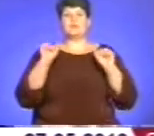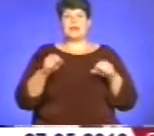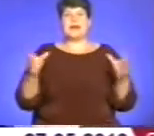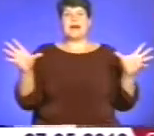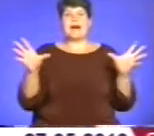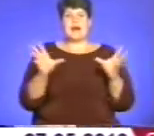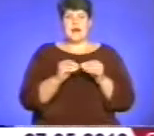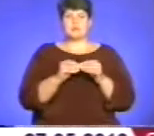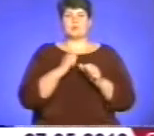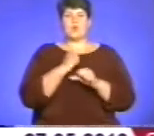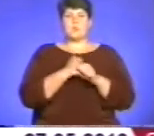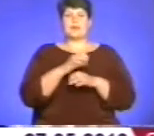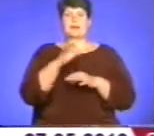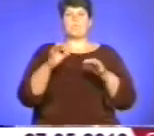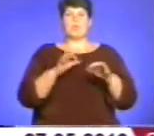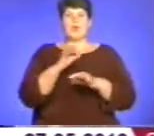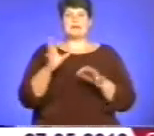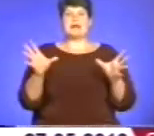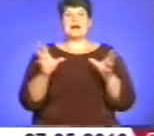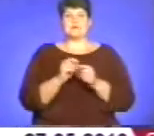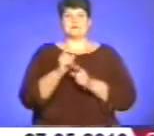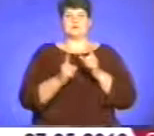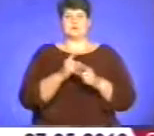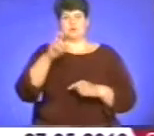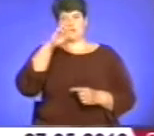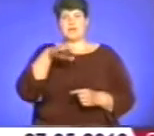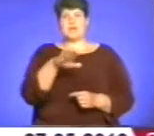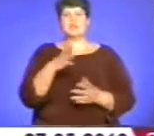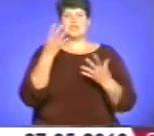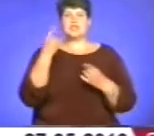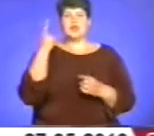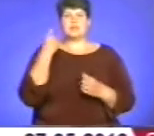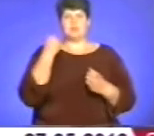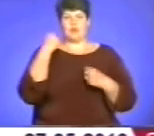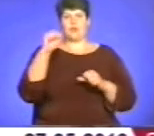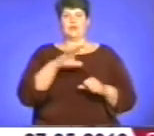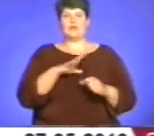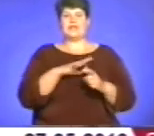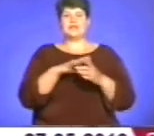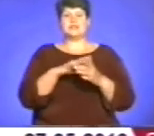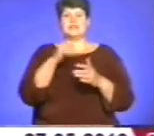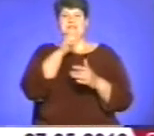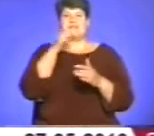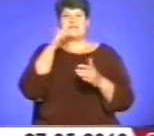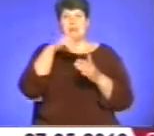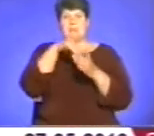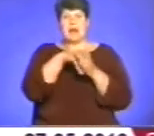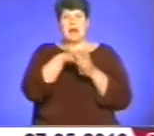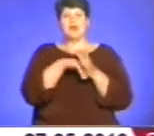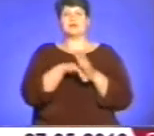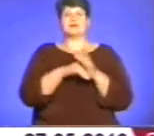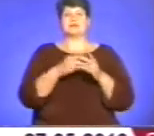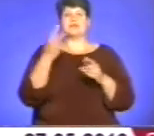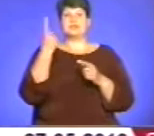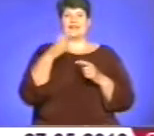робити проекти, разом змінювати країни. Ще одним рекордом України стала шпаргалка завдовжки в кілометр 93